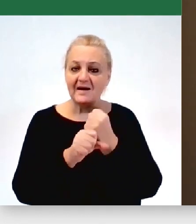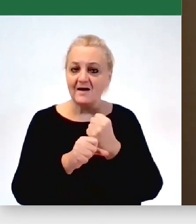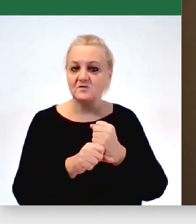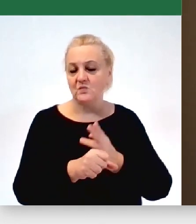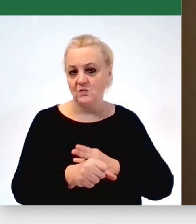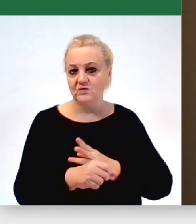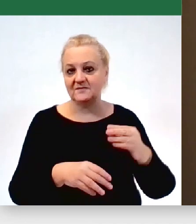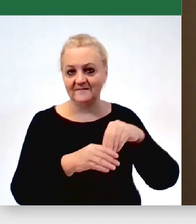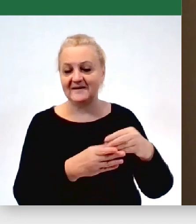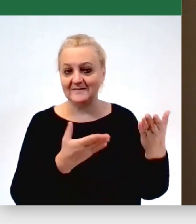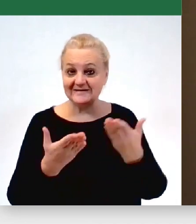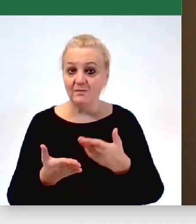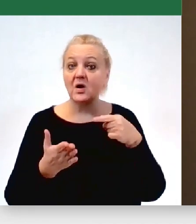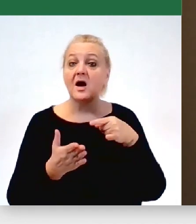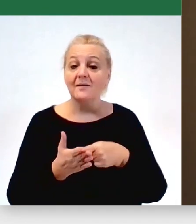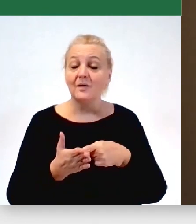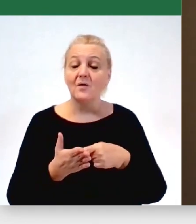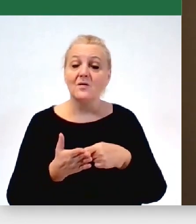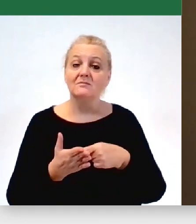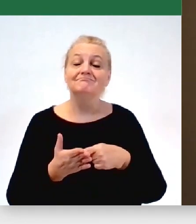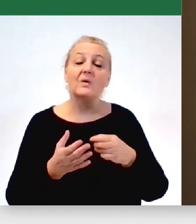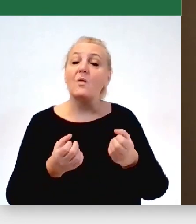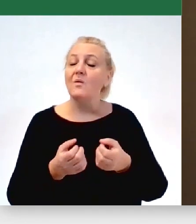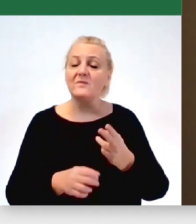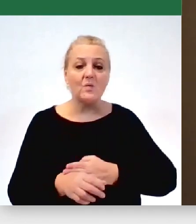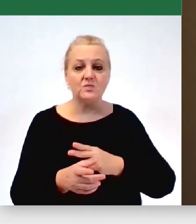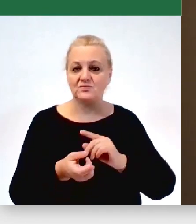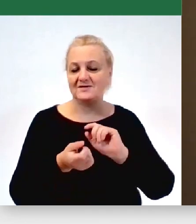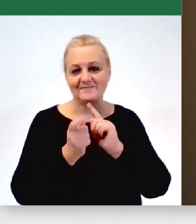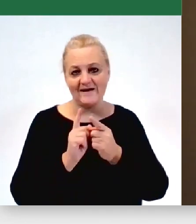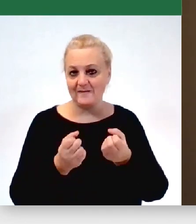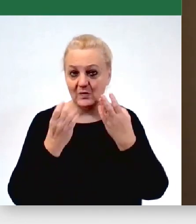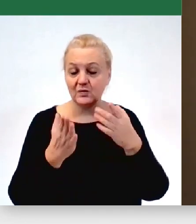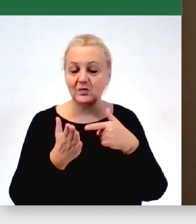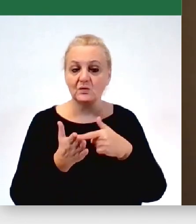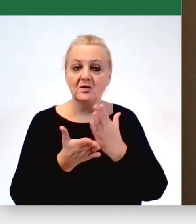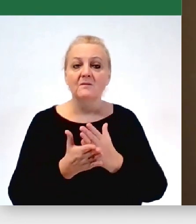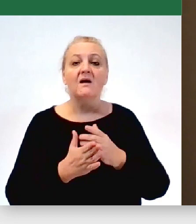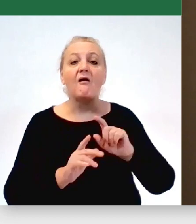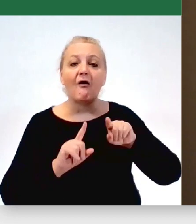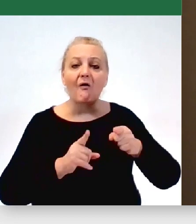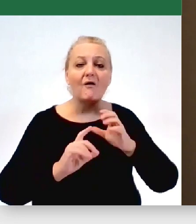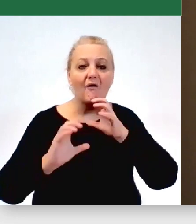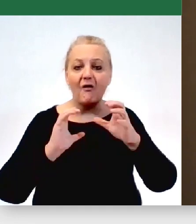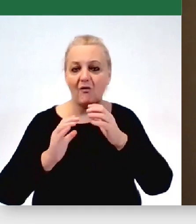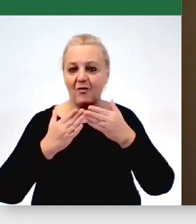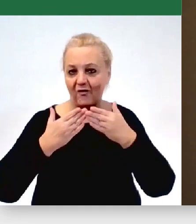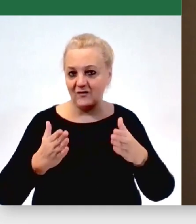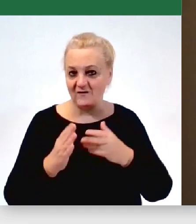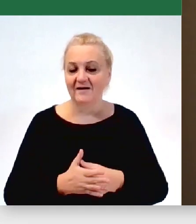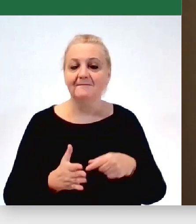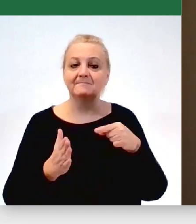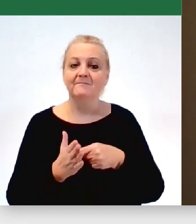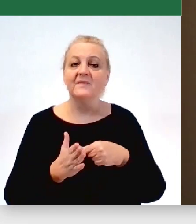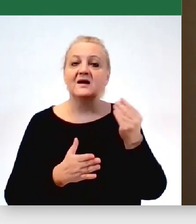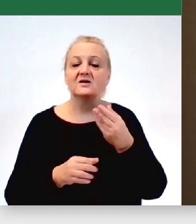to też zmieniło jakby kulturę urzędu poprzez otwarcie kanału komunikacji z organizacjami, więc to jest też taki przykład. I jeszcze mało